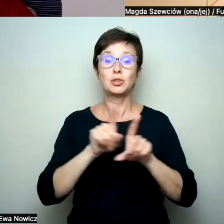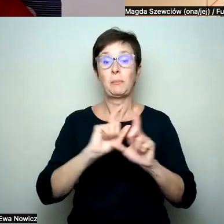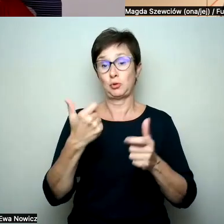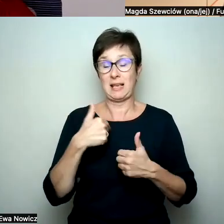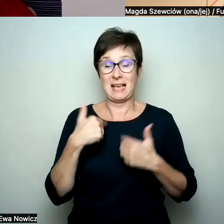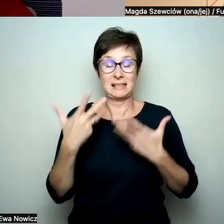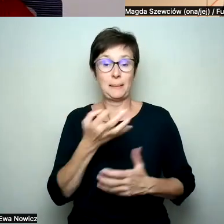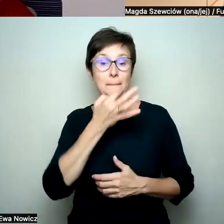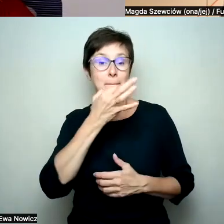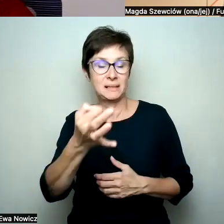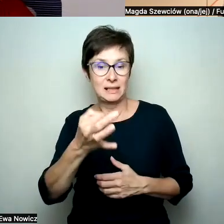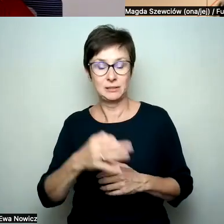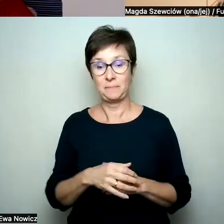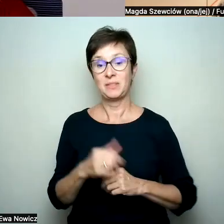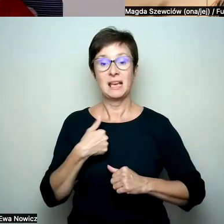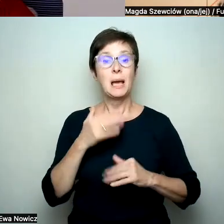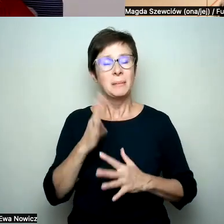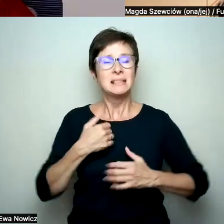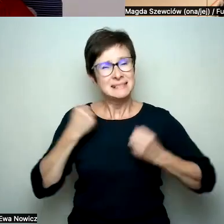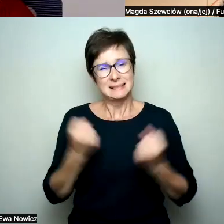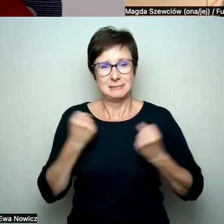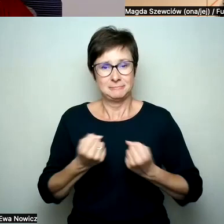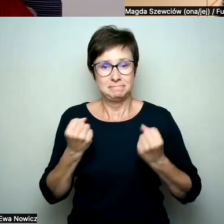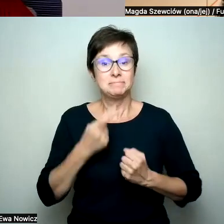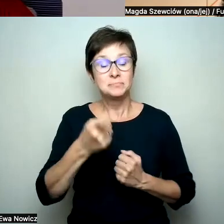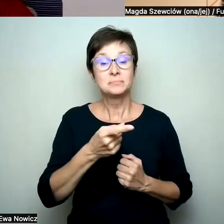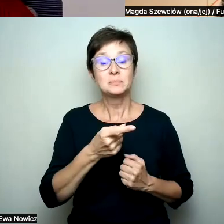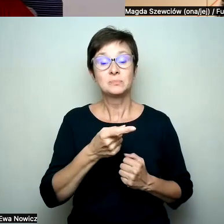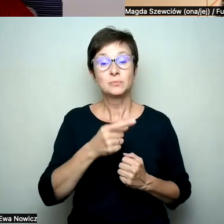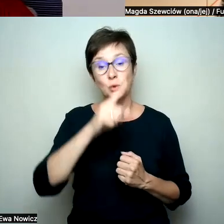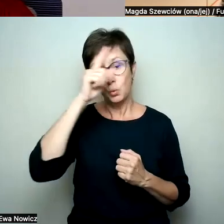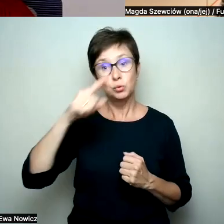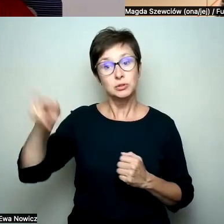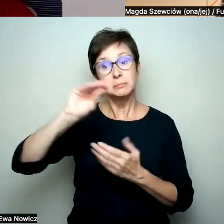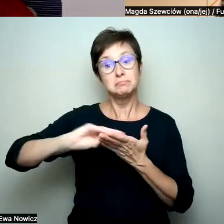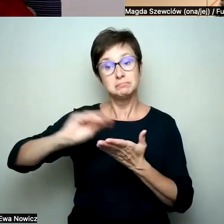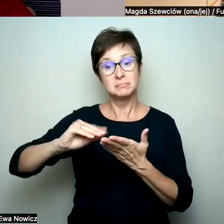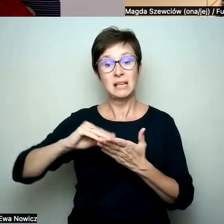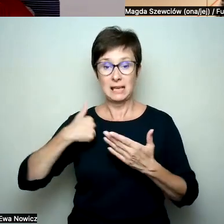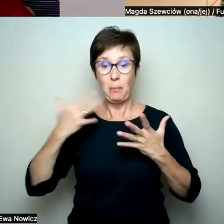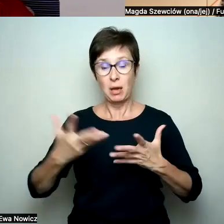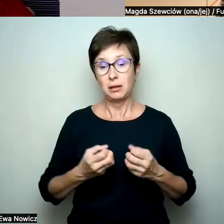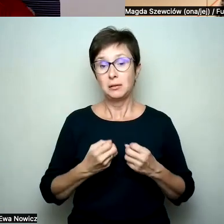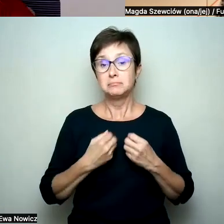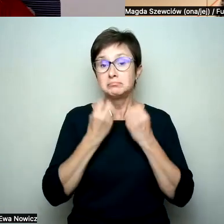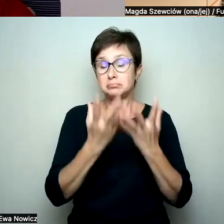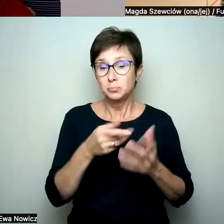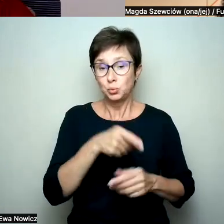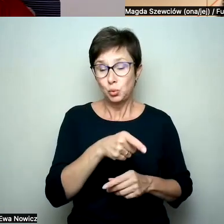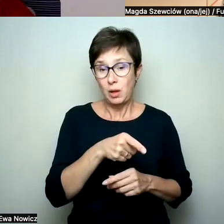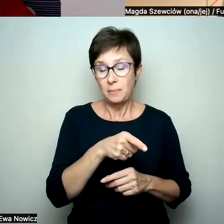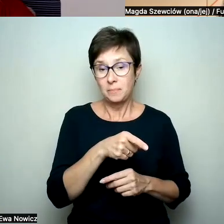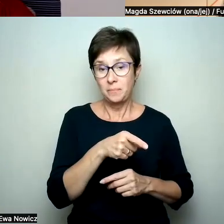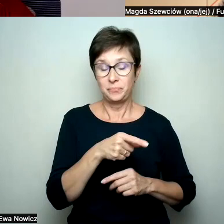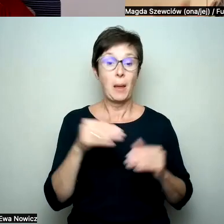zapytać. Ja będę się starać, żeby te pytania się pojawiały, które nam napisałyście i napisaliście. I jednocześnie może